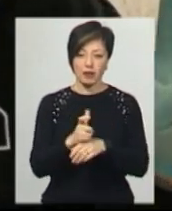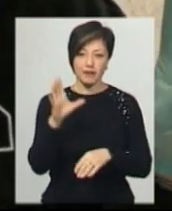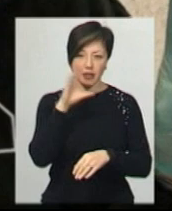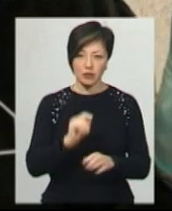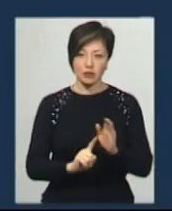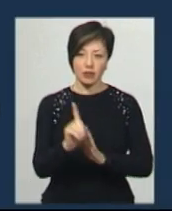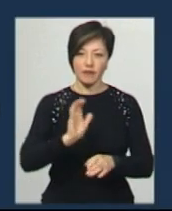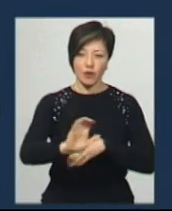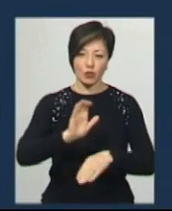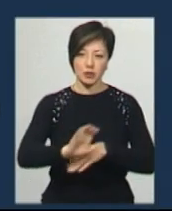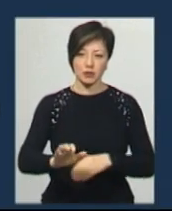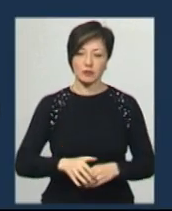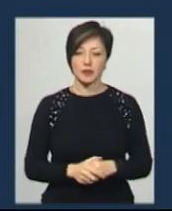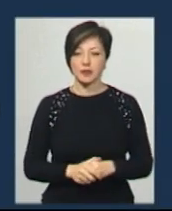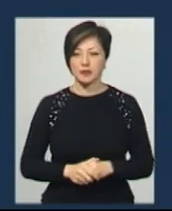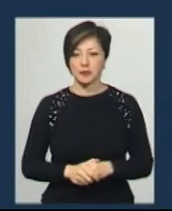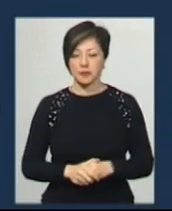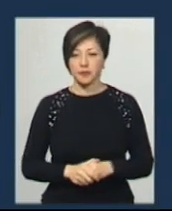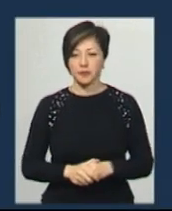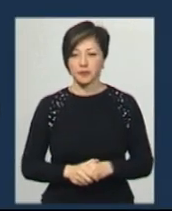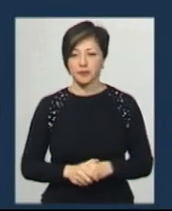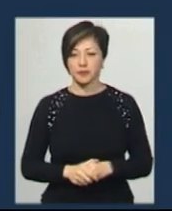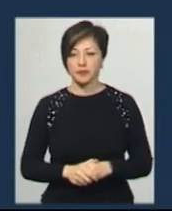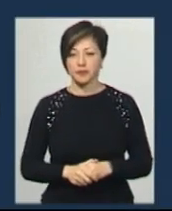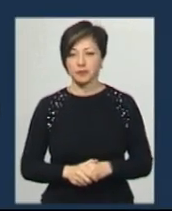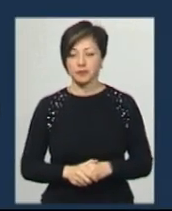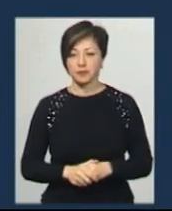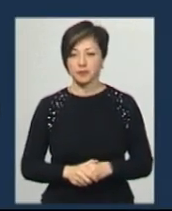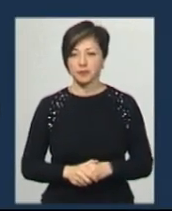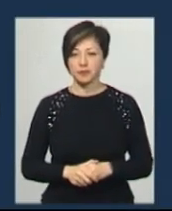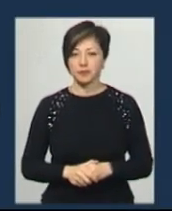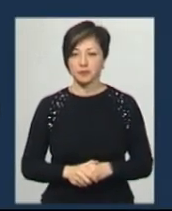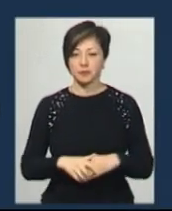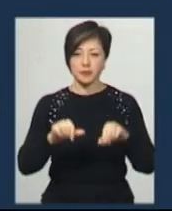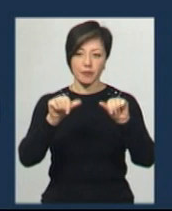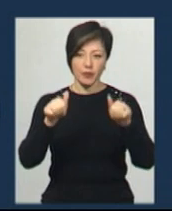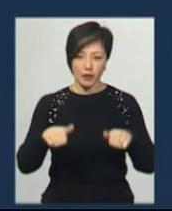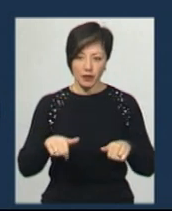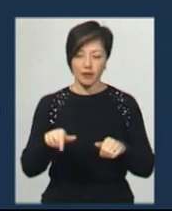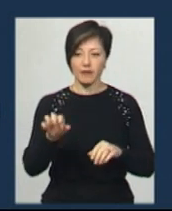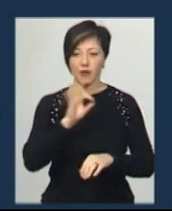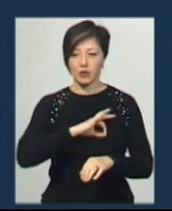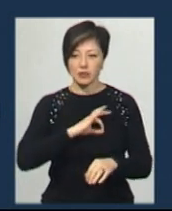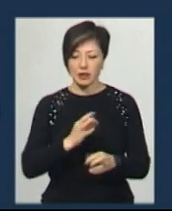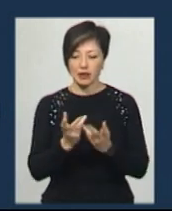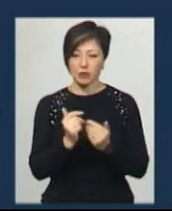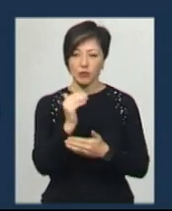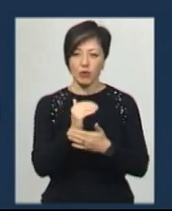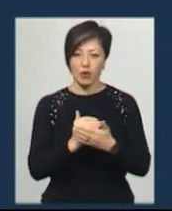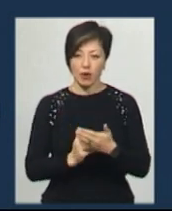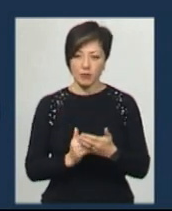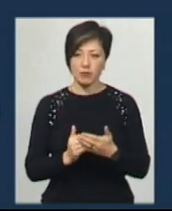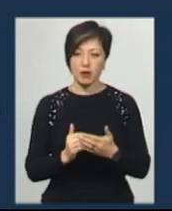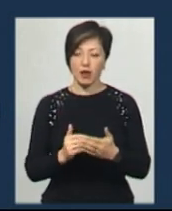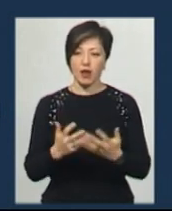запустили виробництво. Усе починається з макету векторного, потім ще використовувалися декілька програм, які вже безпосередньо йдуть для